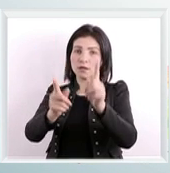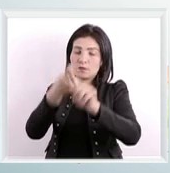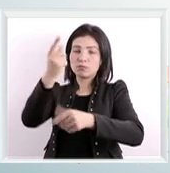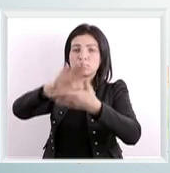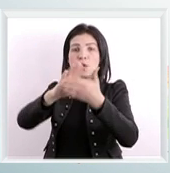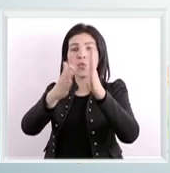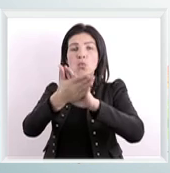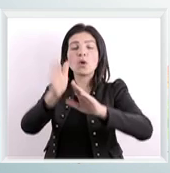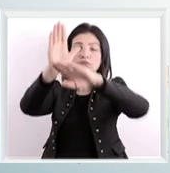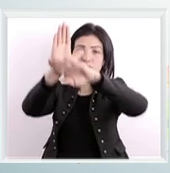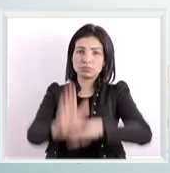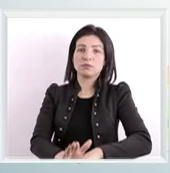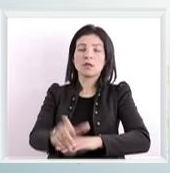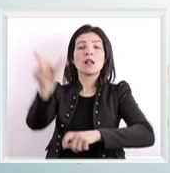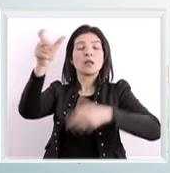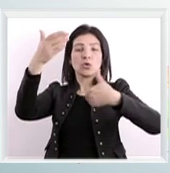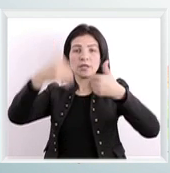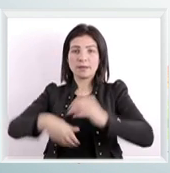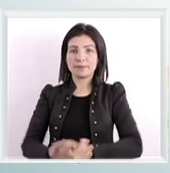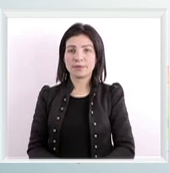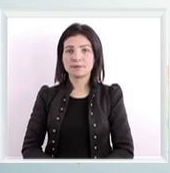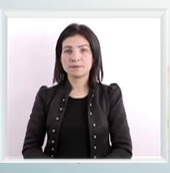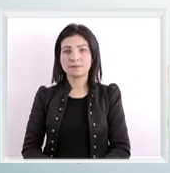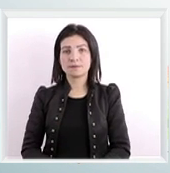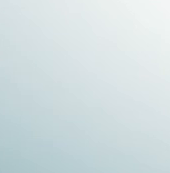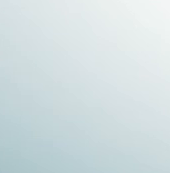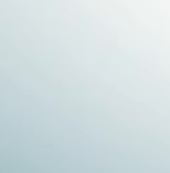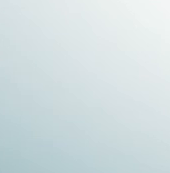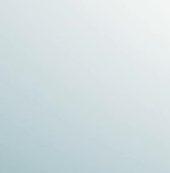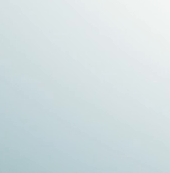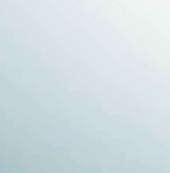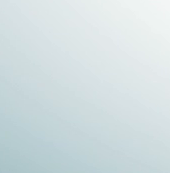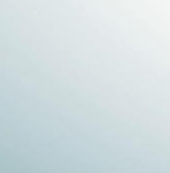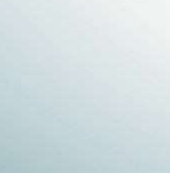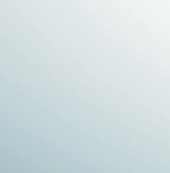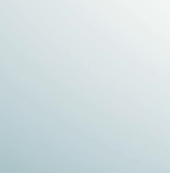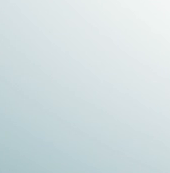التونسية للجمعيات العاملة في مجال الإعاقة اشتركوا في القناة اشتركوا